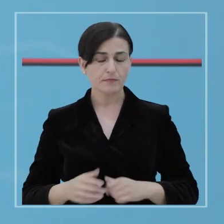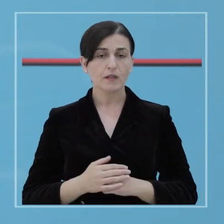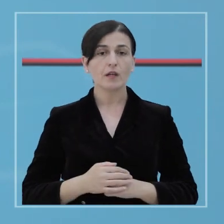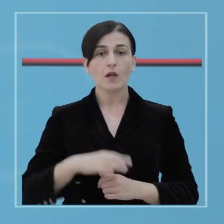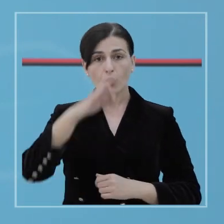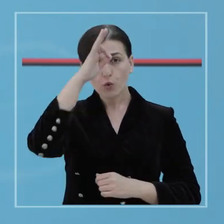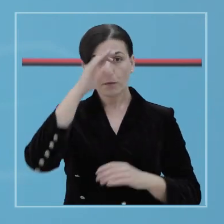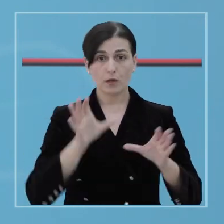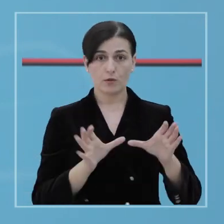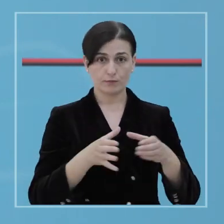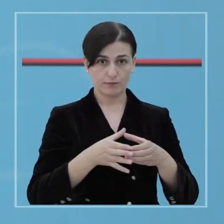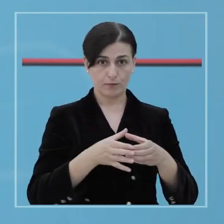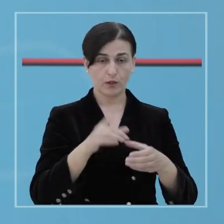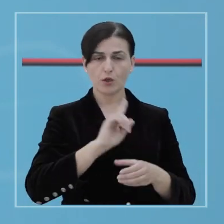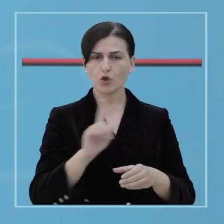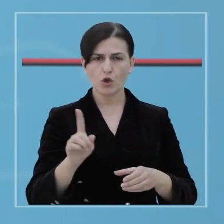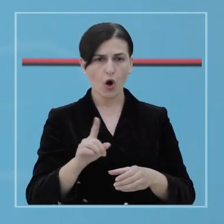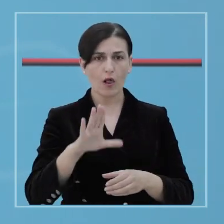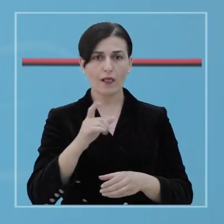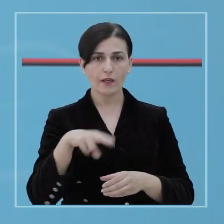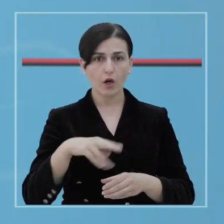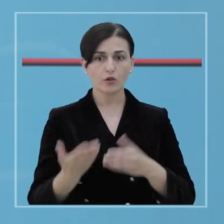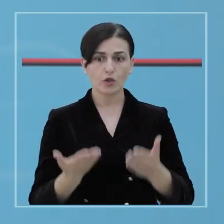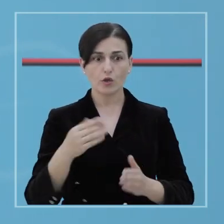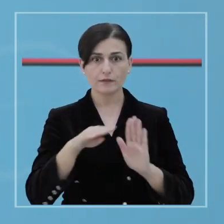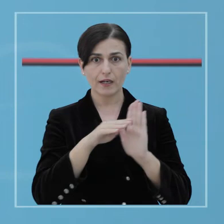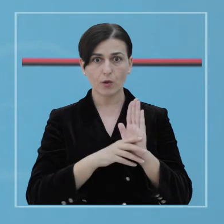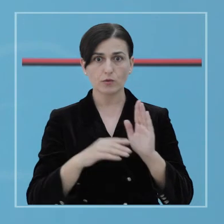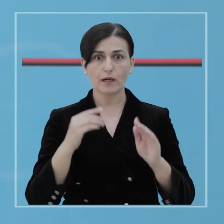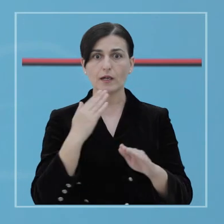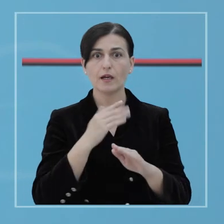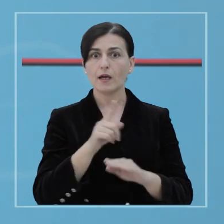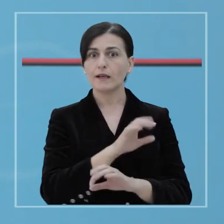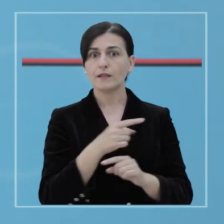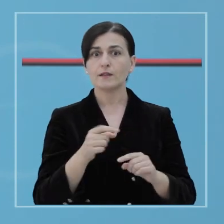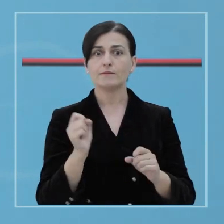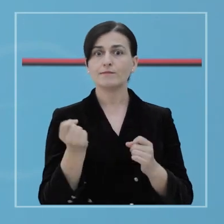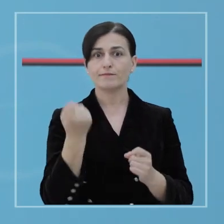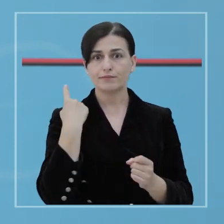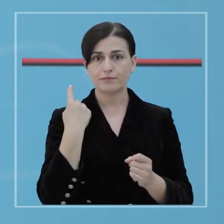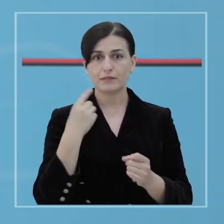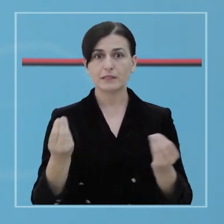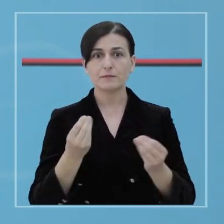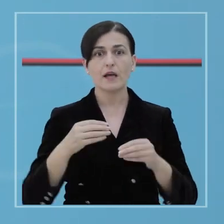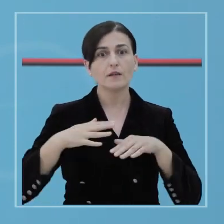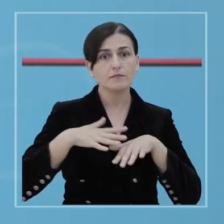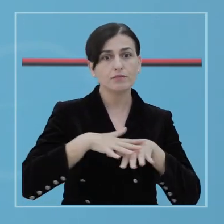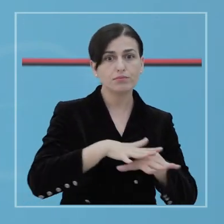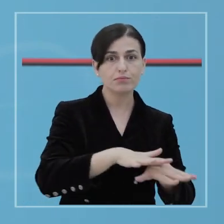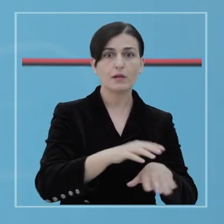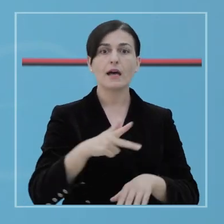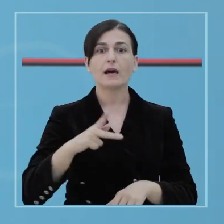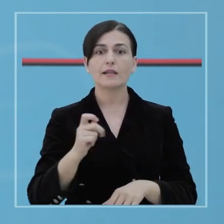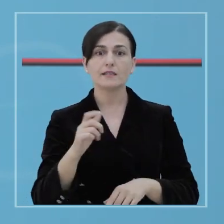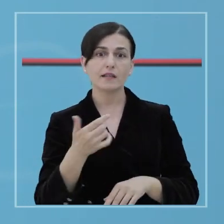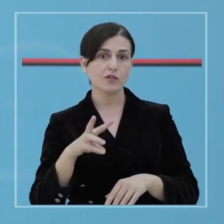Task forca anti-COVID nuk do toleroi shkelje të regullave të sigurisë, duke e konsiderua rezik për shëndetin e